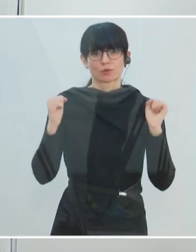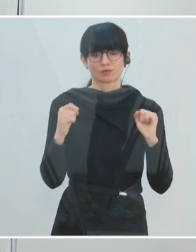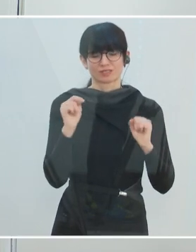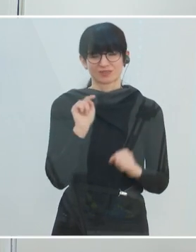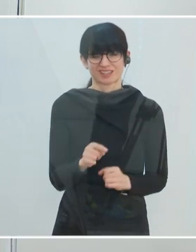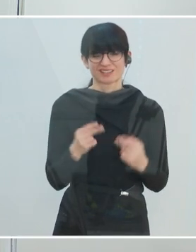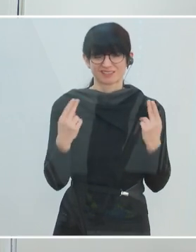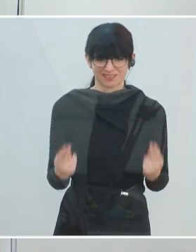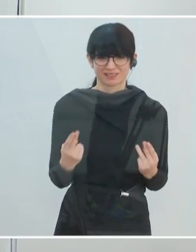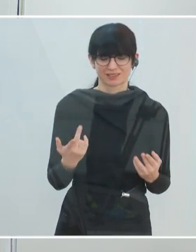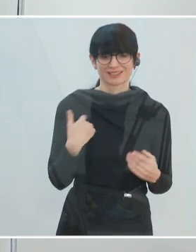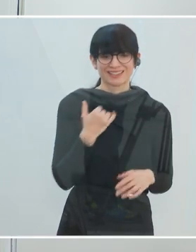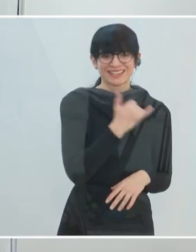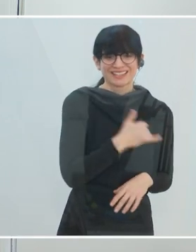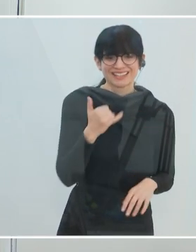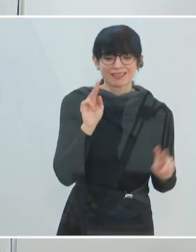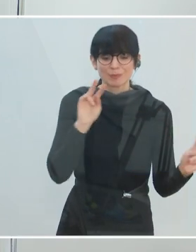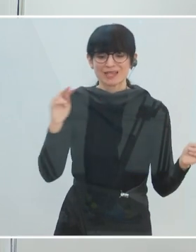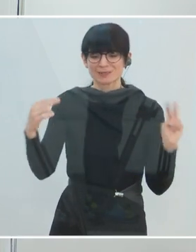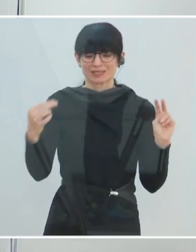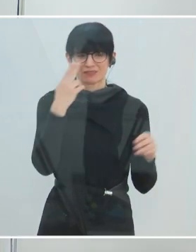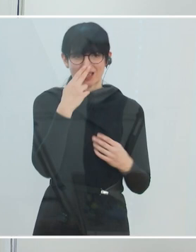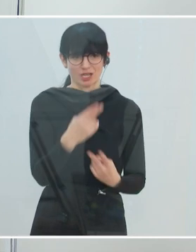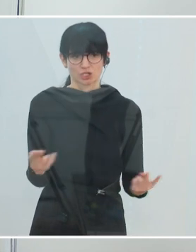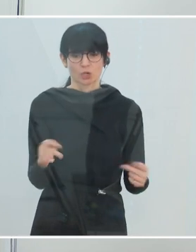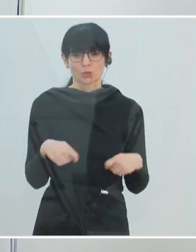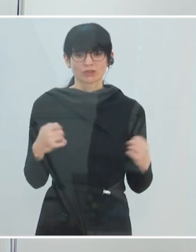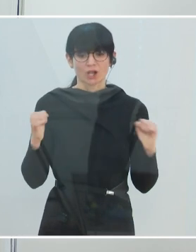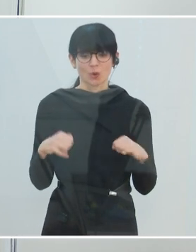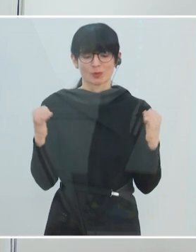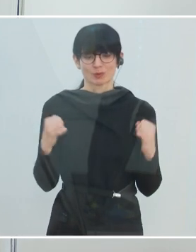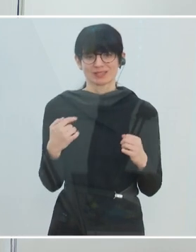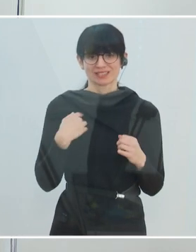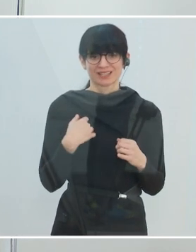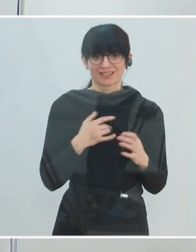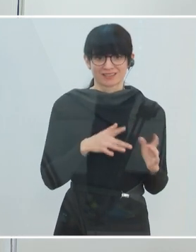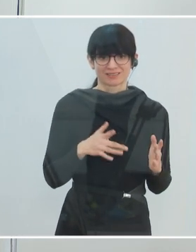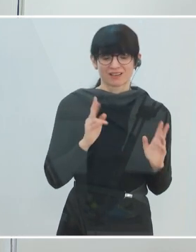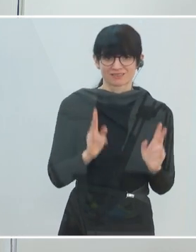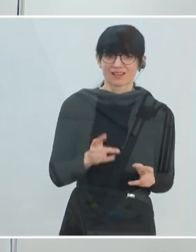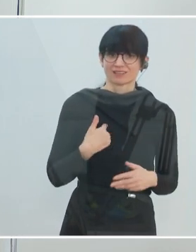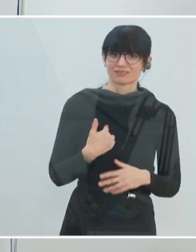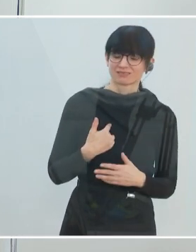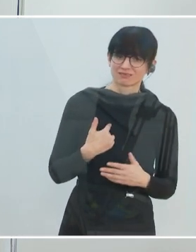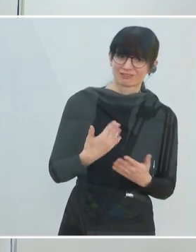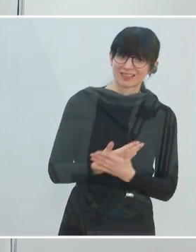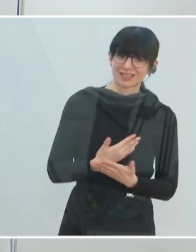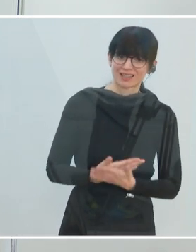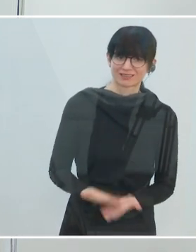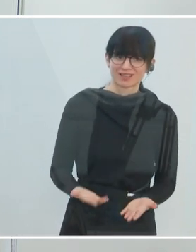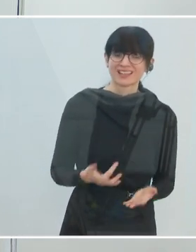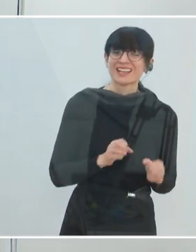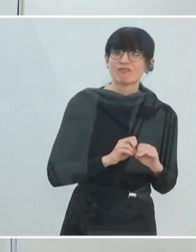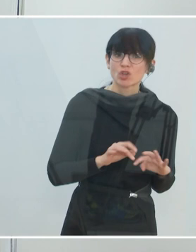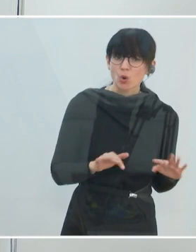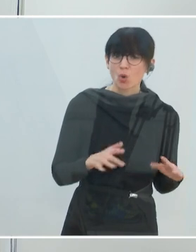ist das Wesentliche, dass wirklich jede Seite gehört wird. Und dass man dann einen Kompromiss findet, der virologisch vertretbar ist. Und das ist